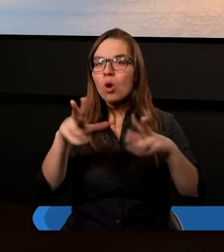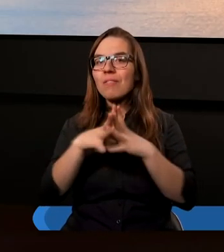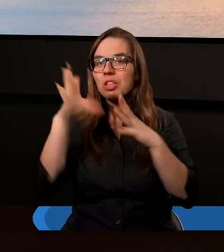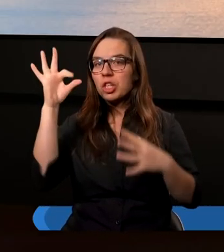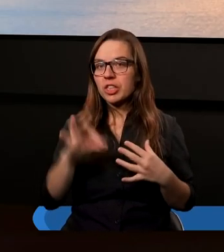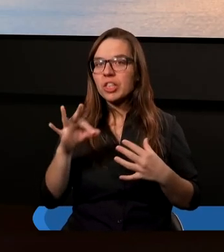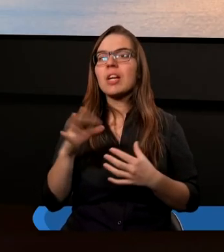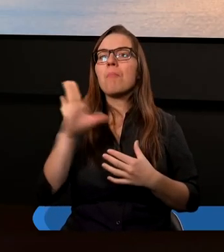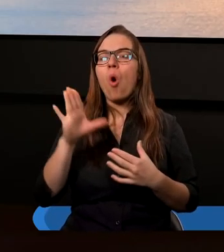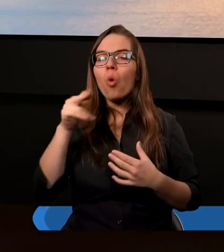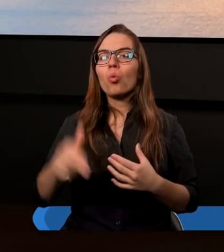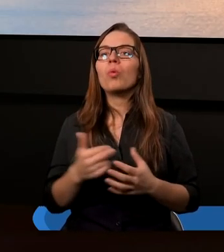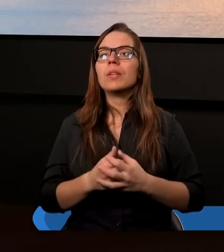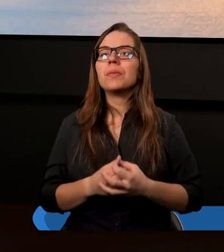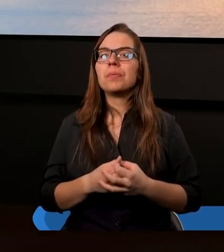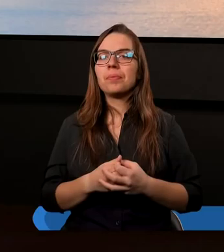Bogu,